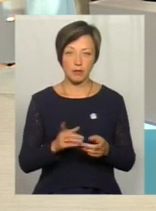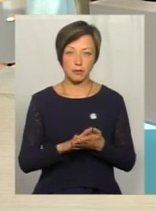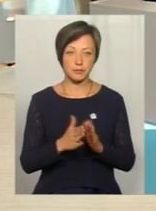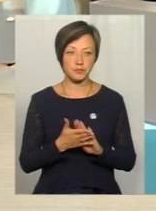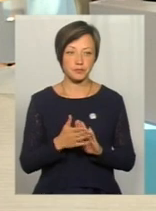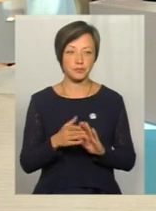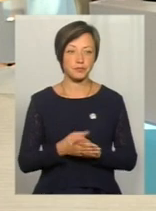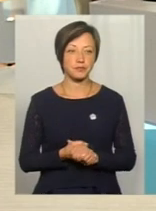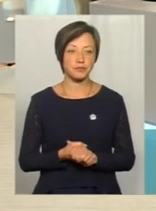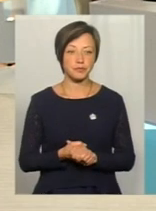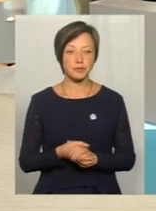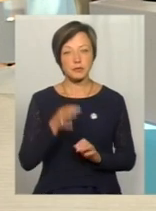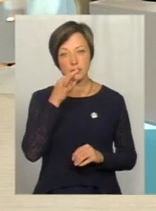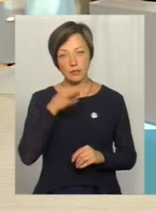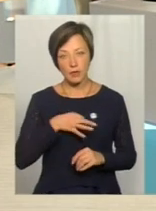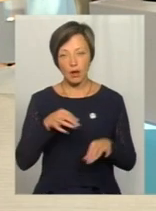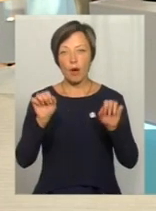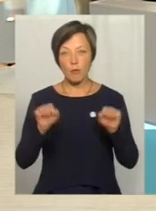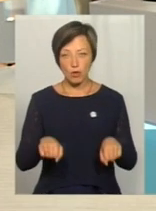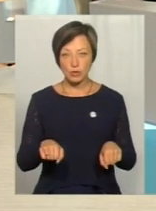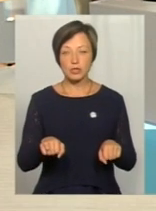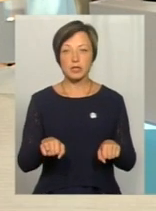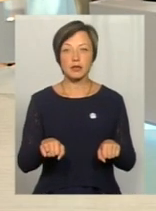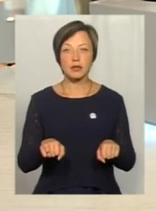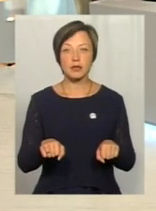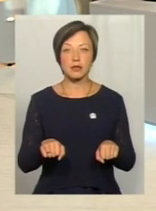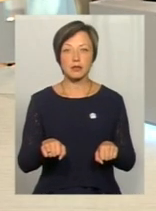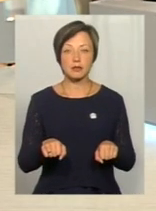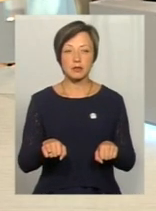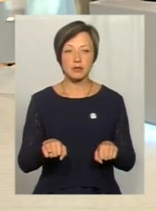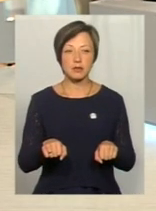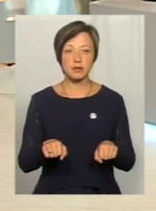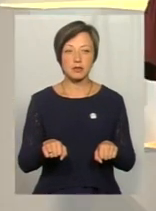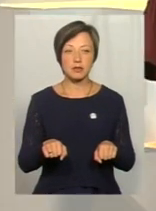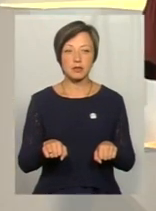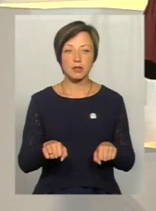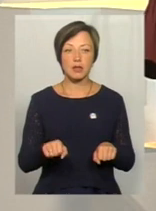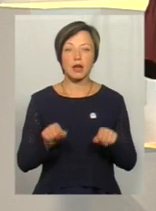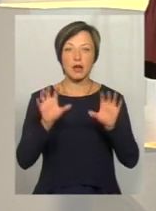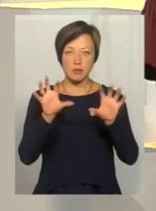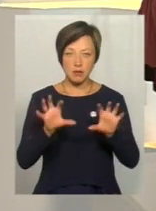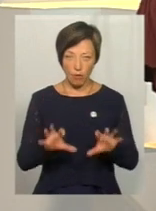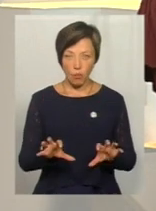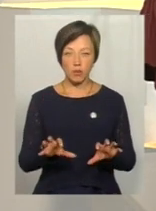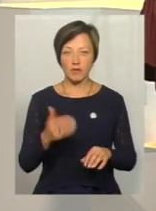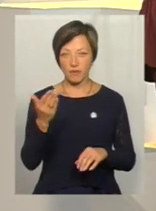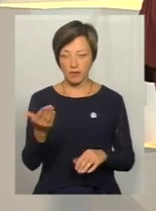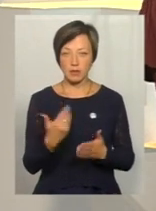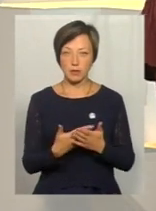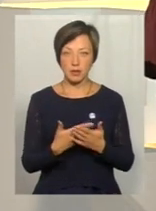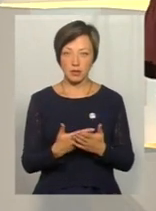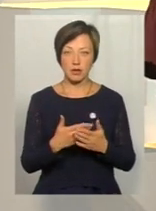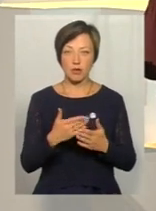Пане Валентине, скажіть, а може легальний роботодавець, от ви, наприклад,